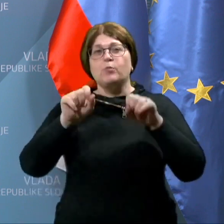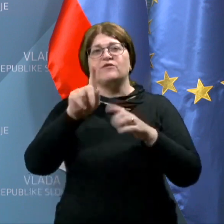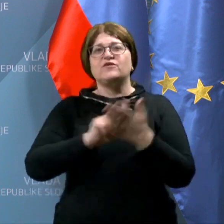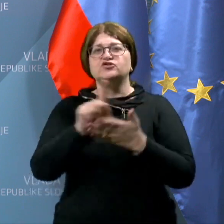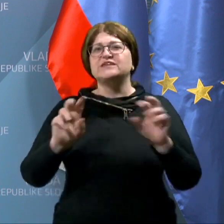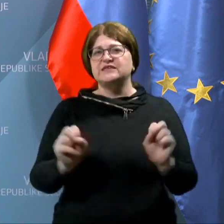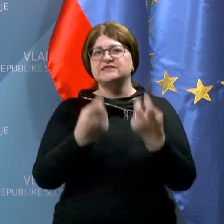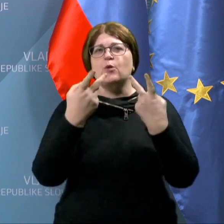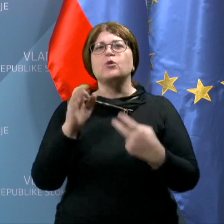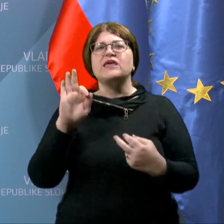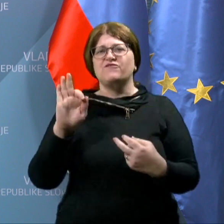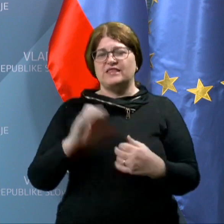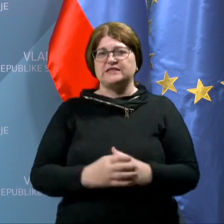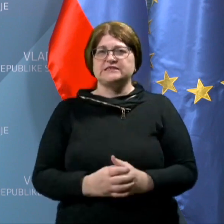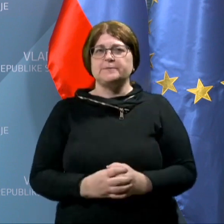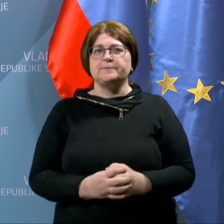stavke Fides.